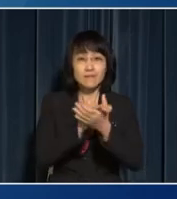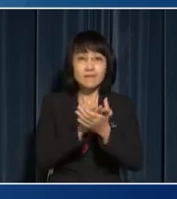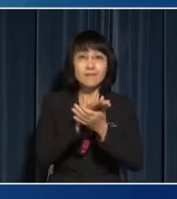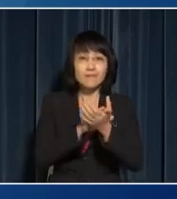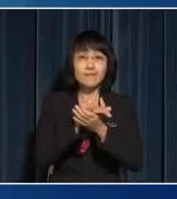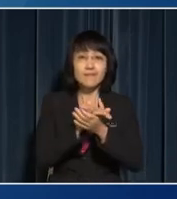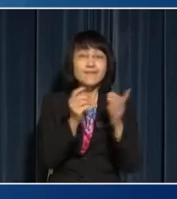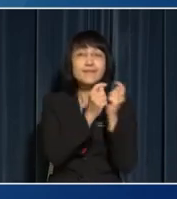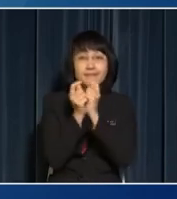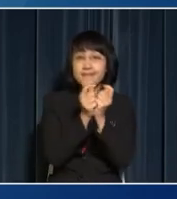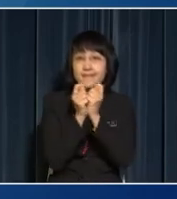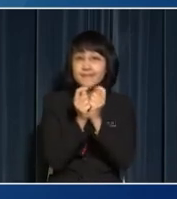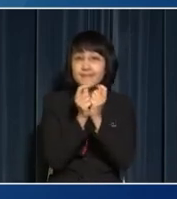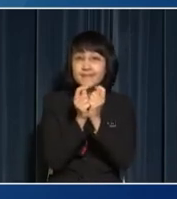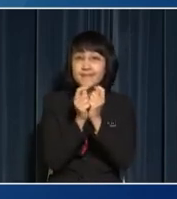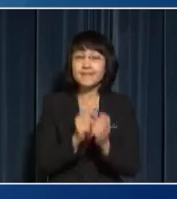soap together